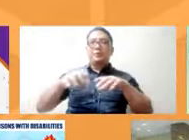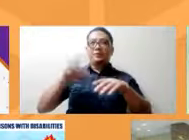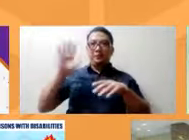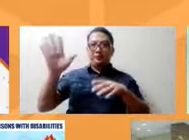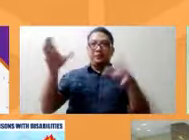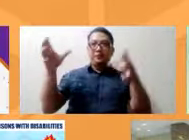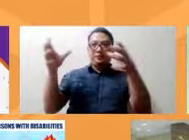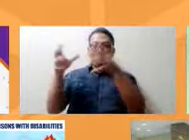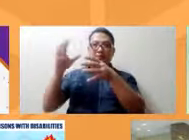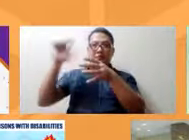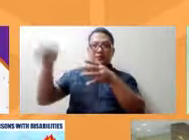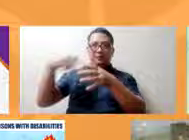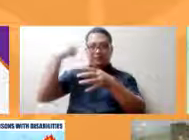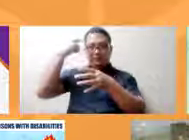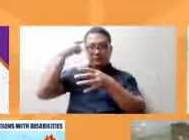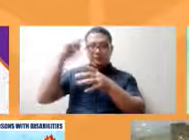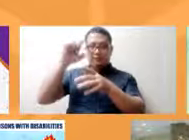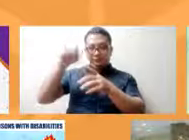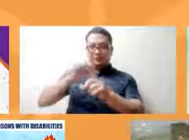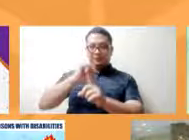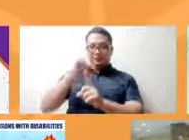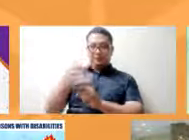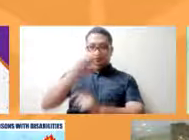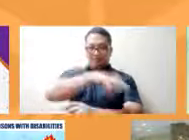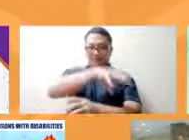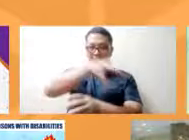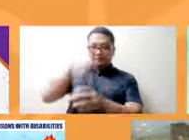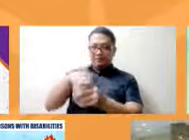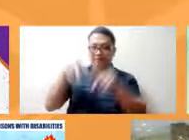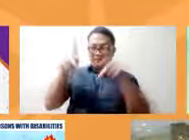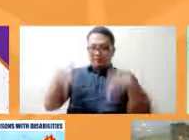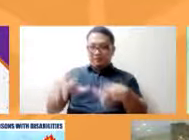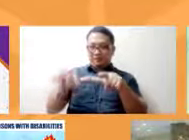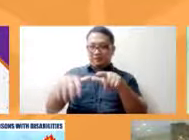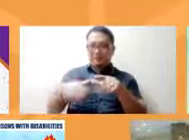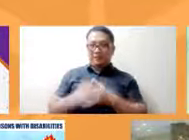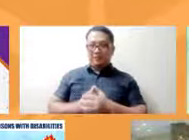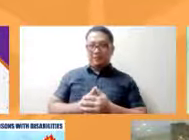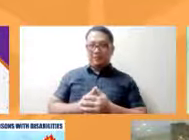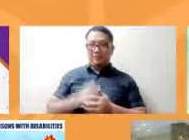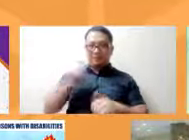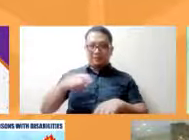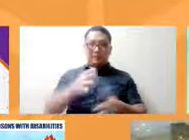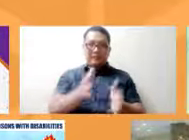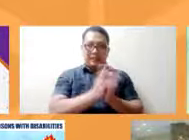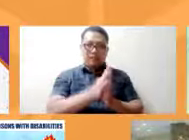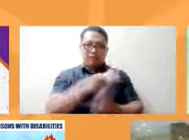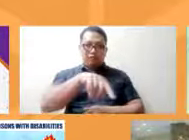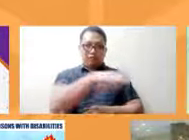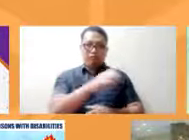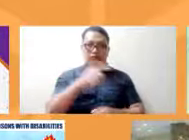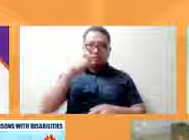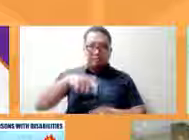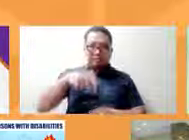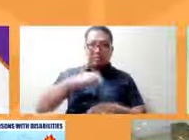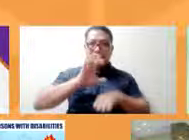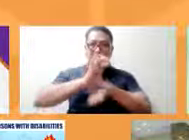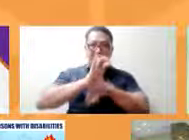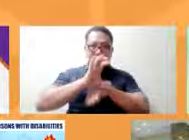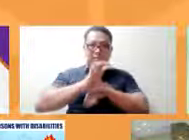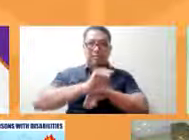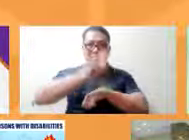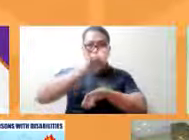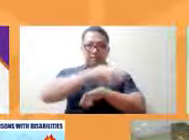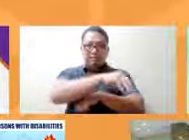lipunan at dapat sila ay konsultahin kung anuman ang mga